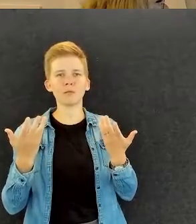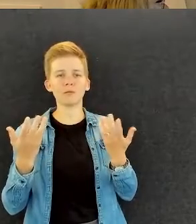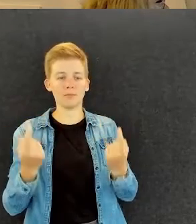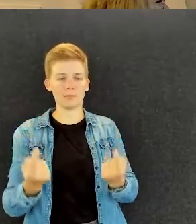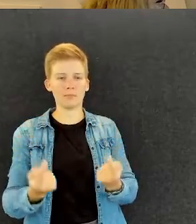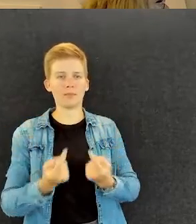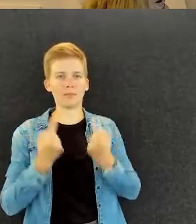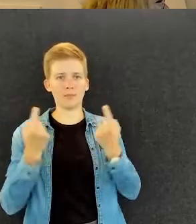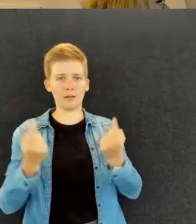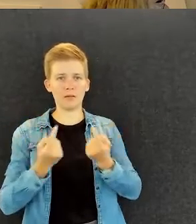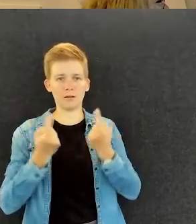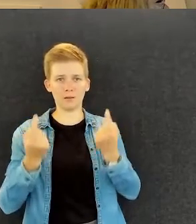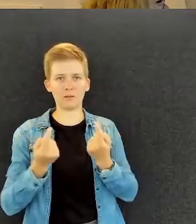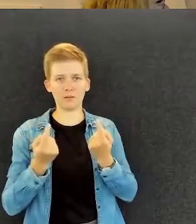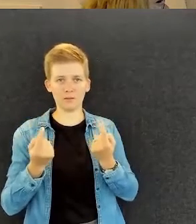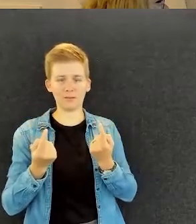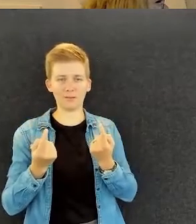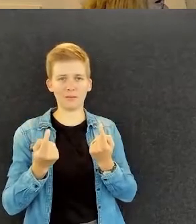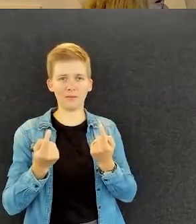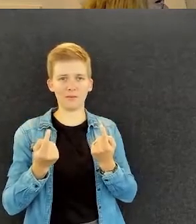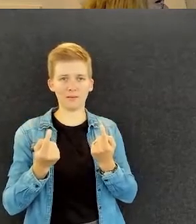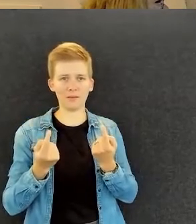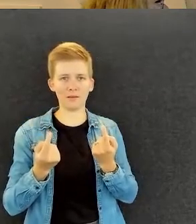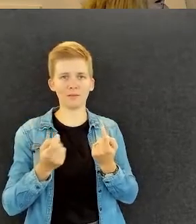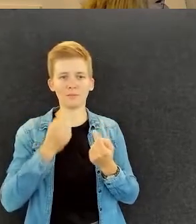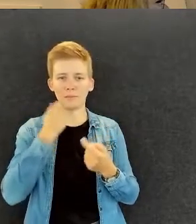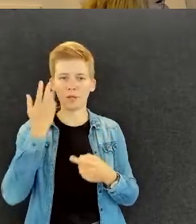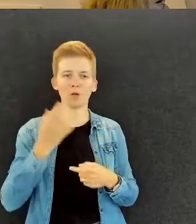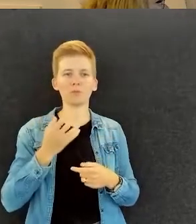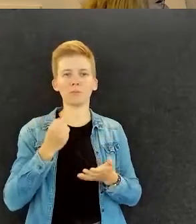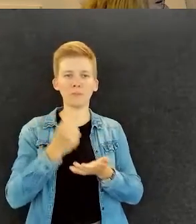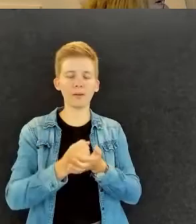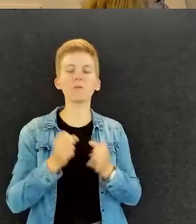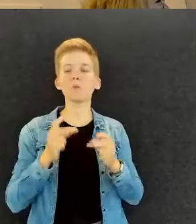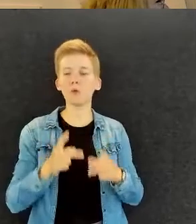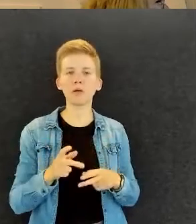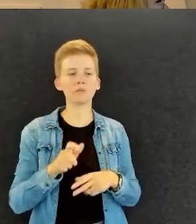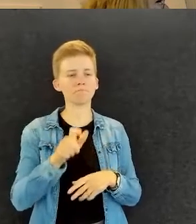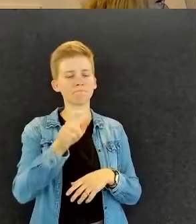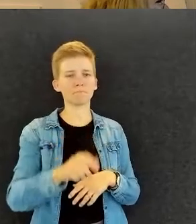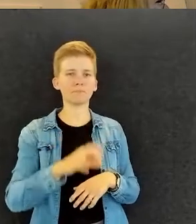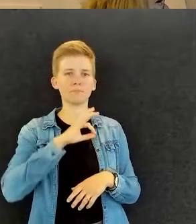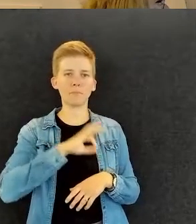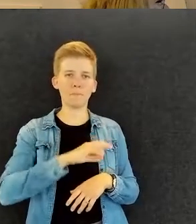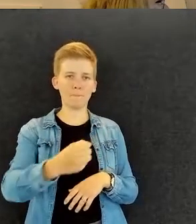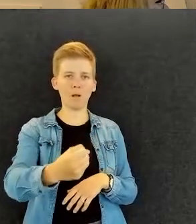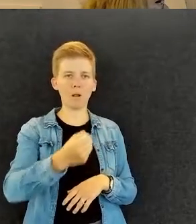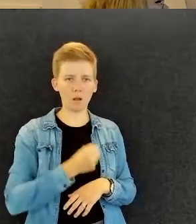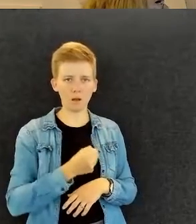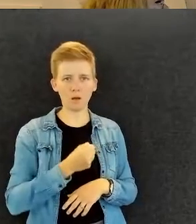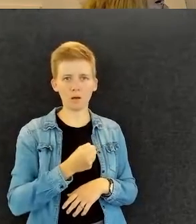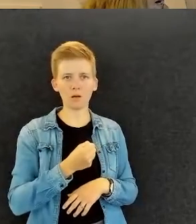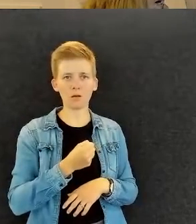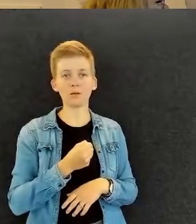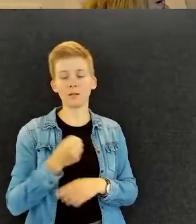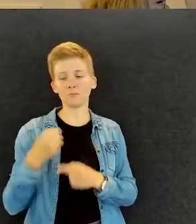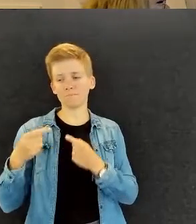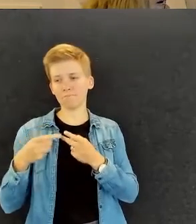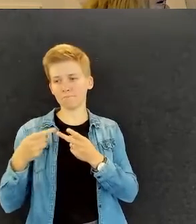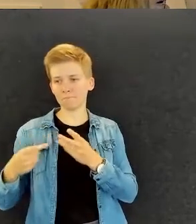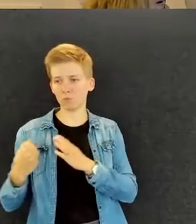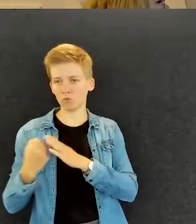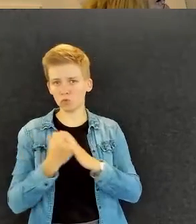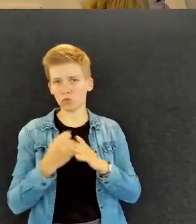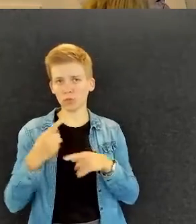tilanteessa, jos se palkkauspäätös on ikään kuin tehty, niin nämä voi toimia hyvänä lisänä. Mutta